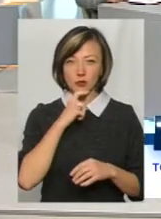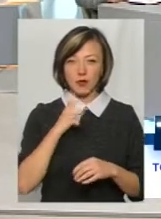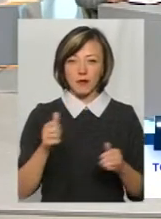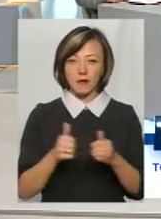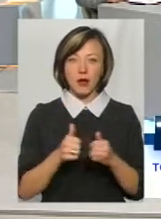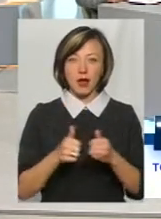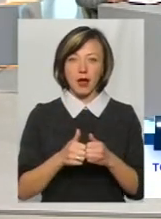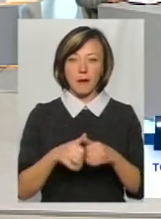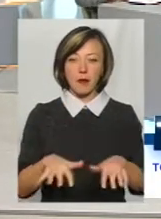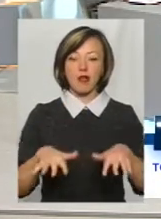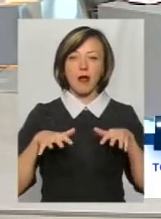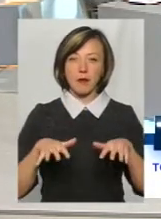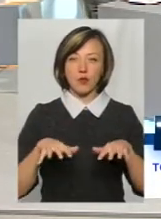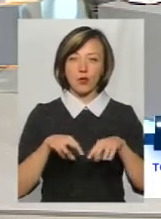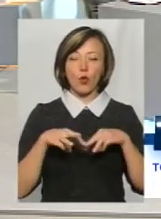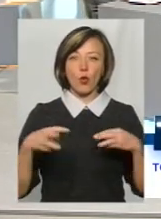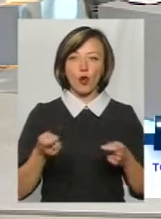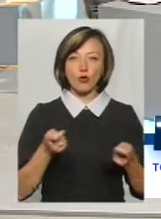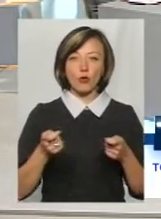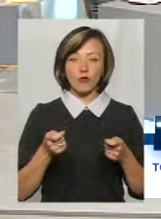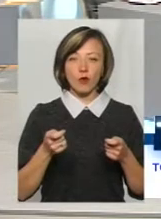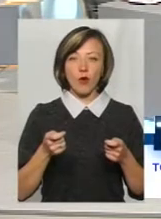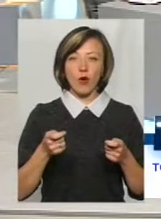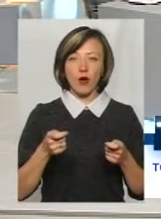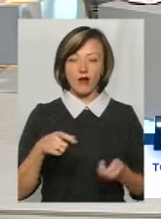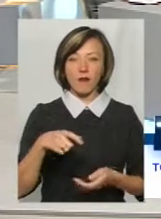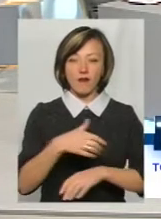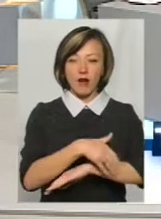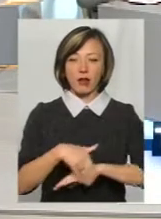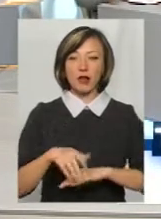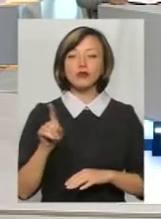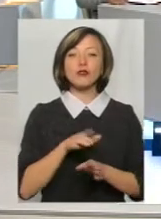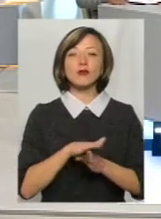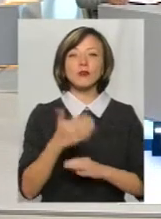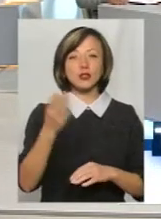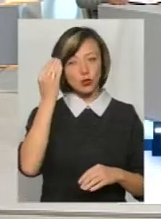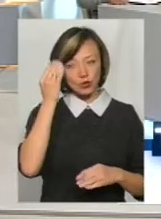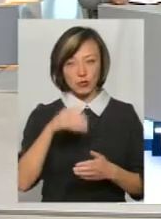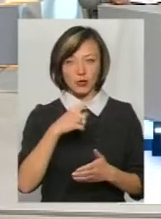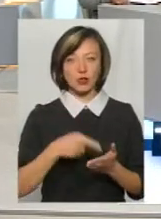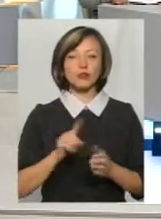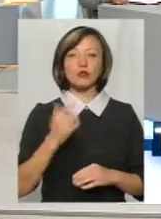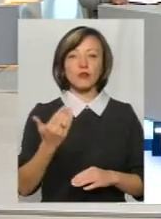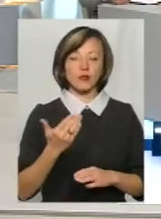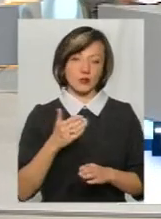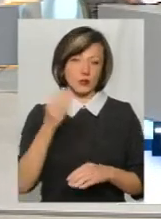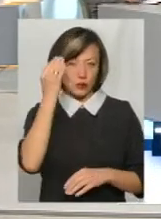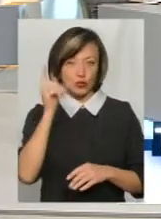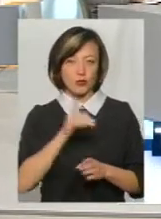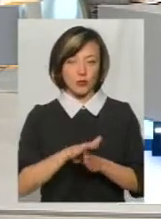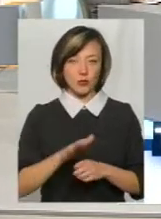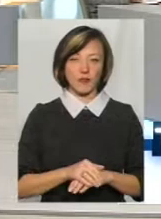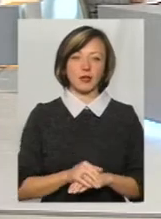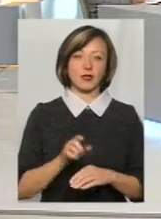парламенту в урядовому кварталі. Отже, ваша думка, що відбувається? Давайте, Константин Іванович, от з вашої позиції. Дякую. Добрий